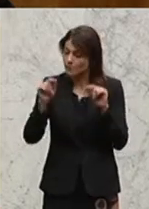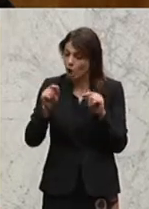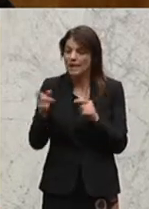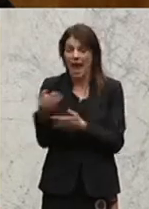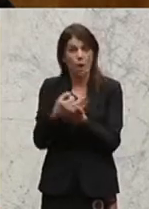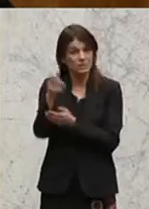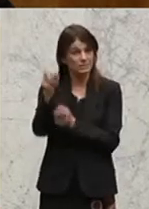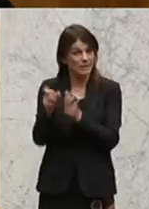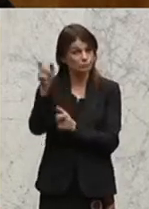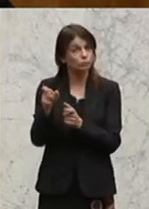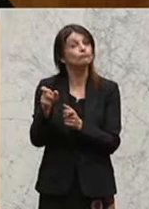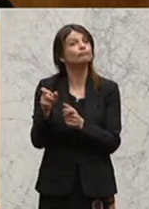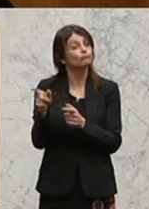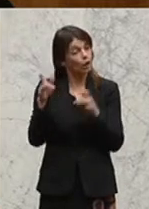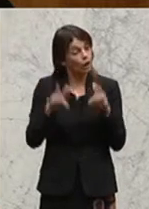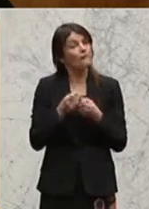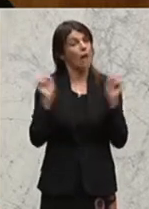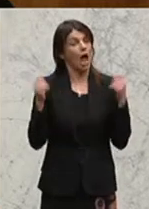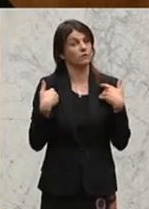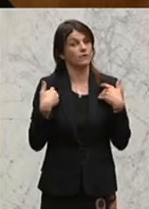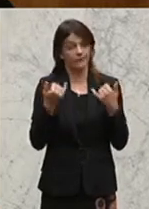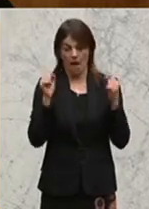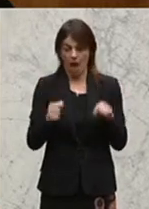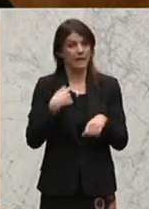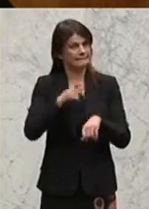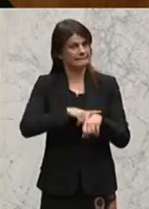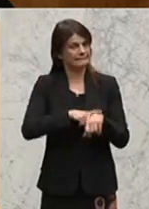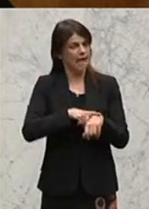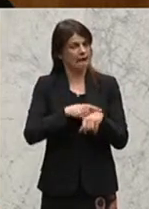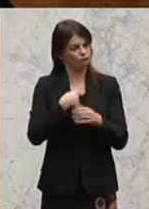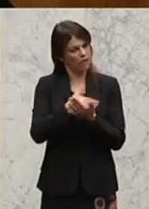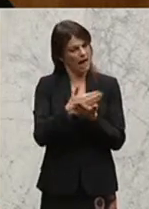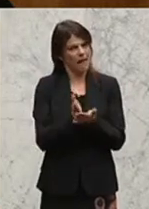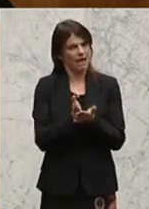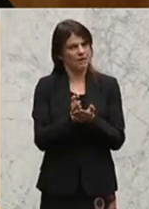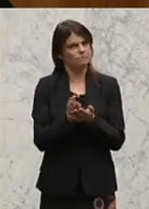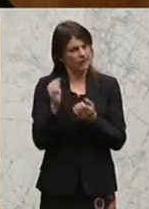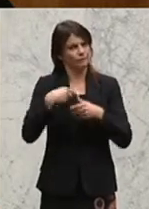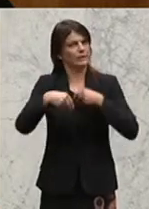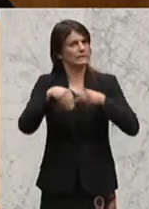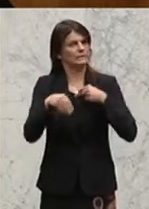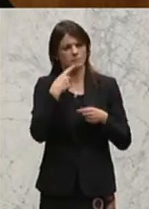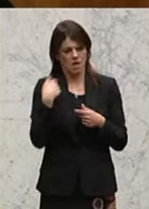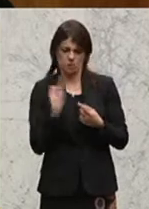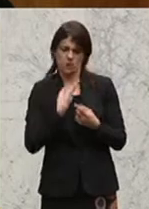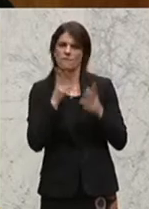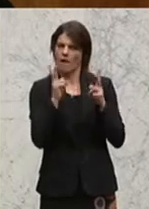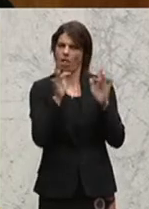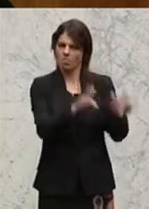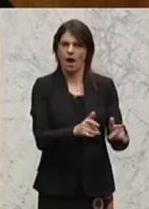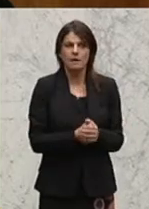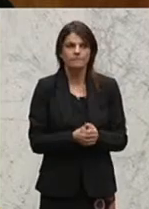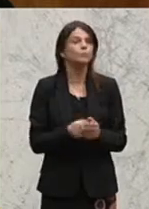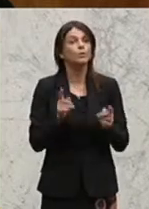große Freiheit bezüglich der zeitlichen Gestaltung seiner Anwesenheit vor Ort hat und